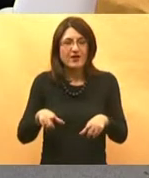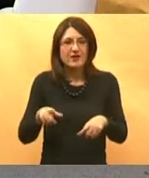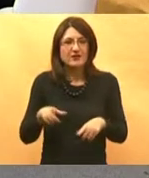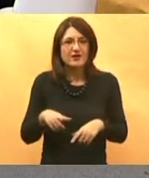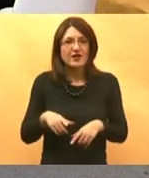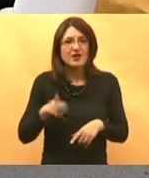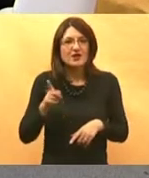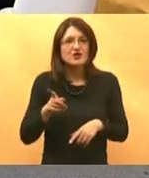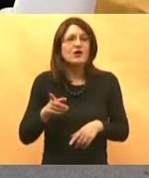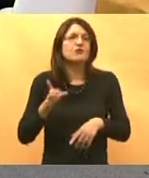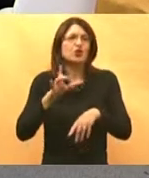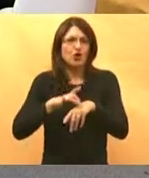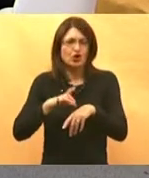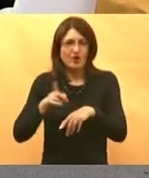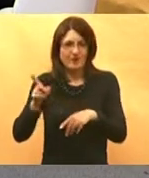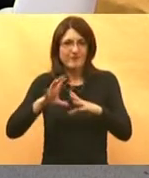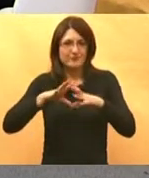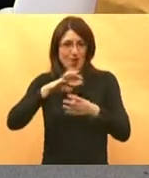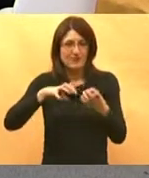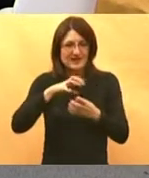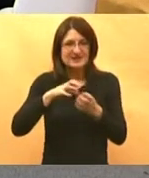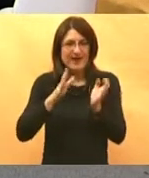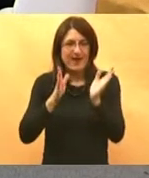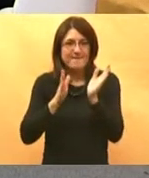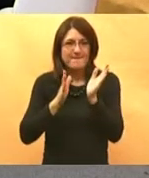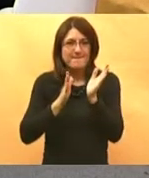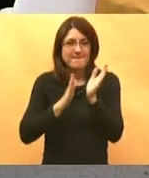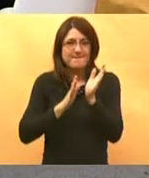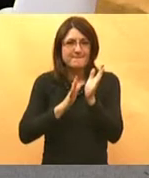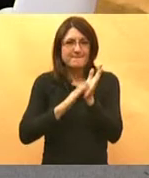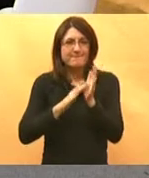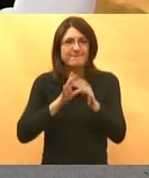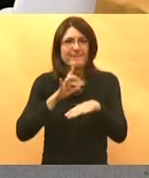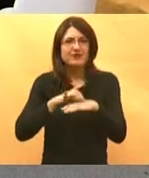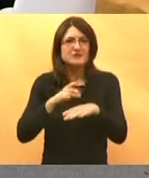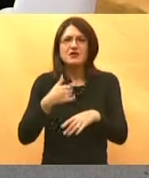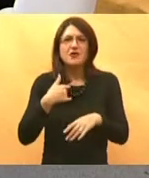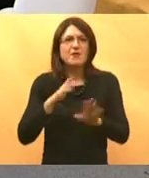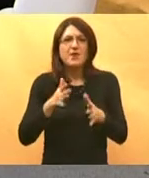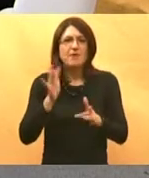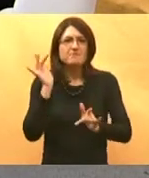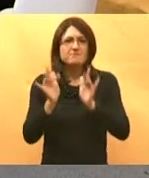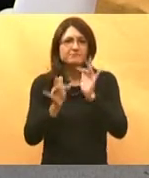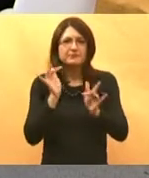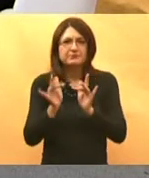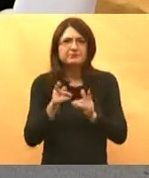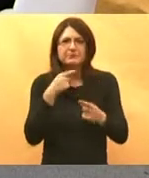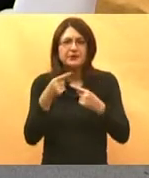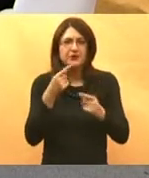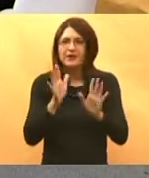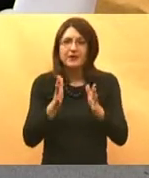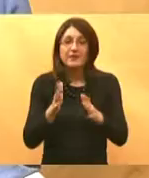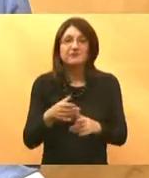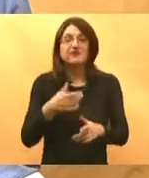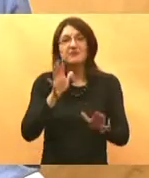medicine, svaka njima čast. Ne mogu, nemam prigovora, ja općenito osobno. I u